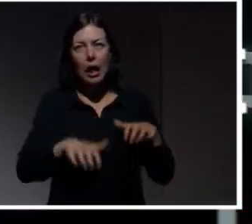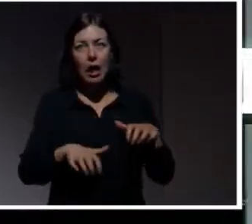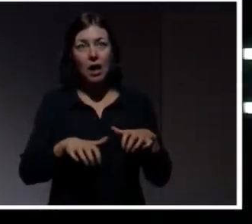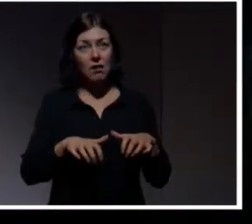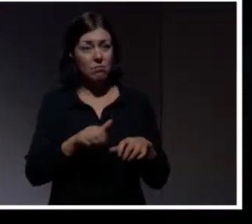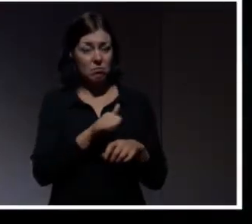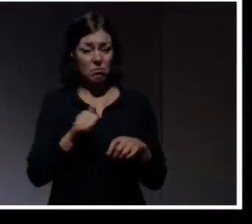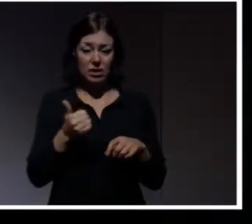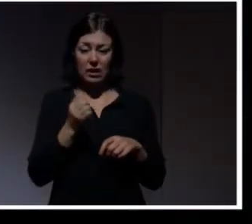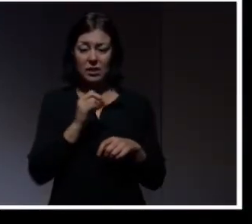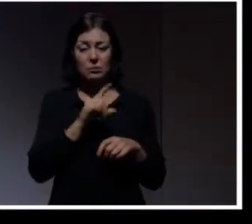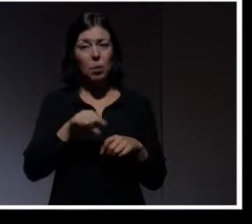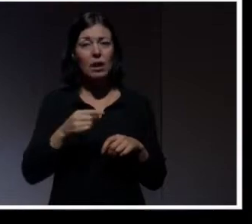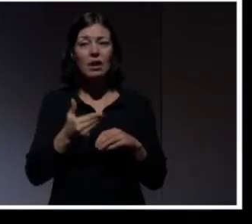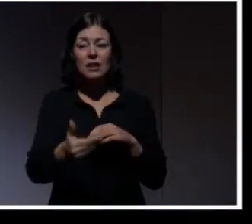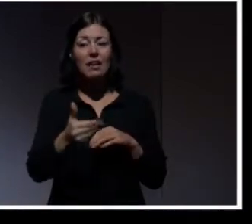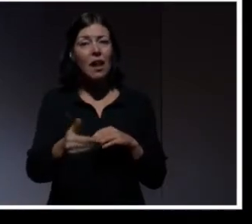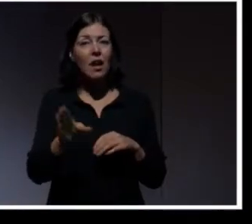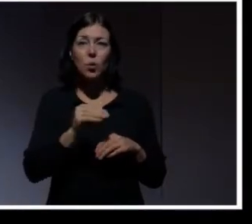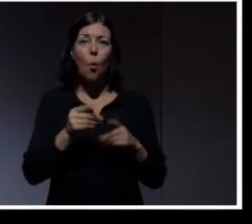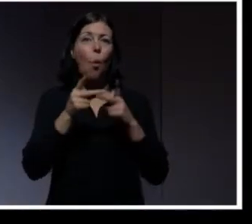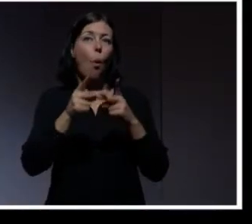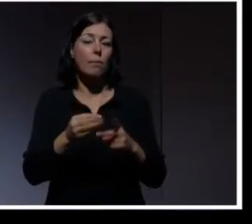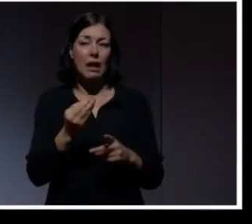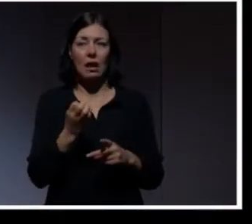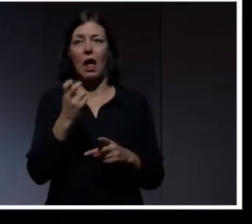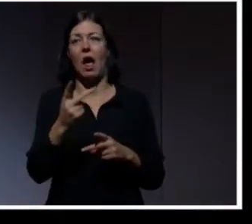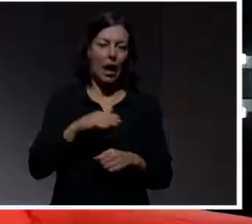halvår senare så de hackar igen. En del har ju verkligen problem.